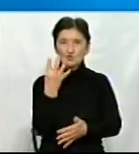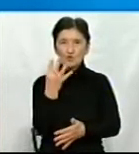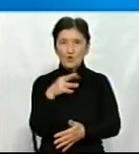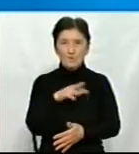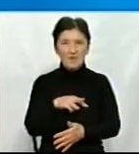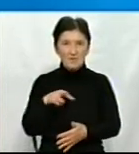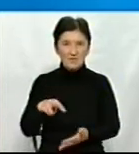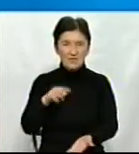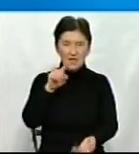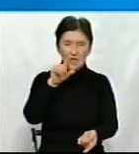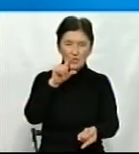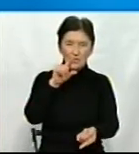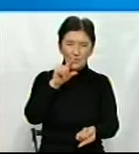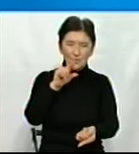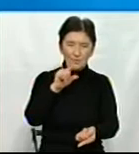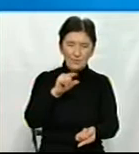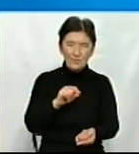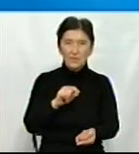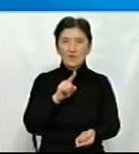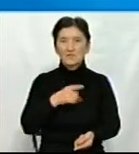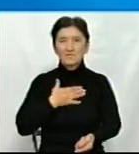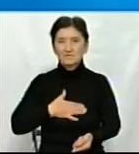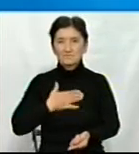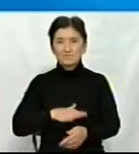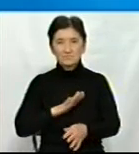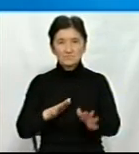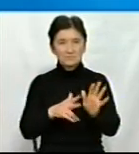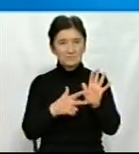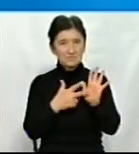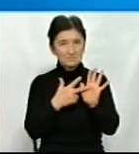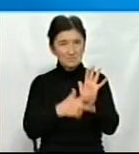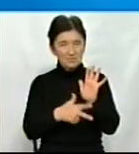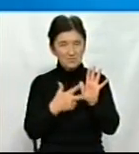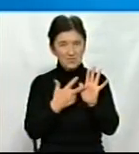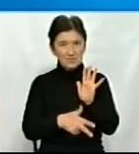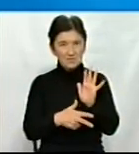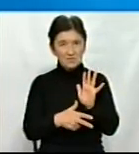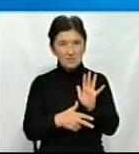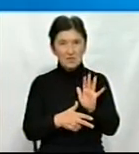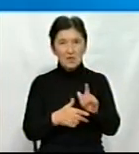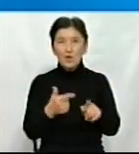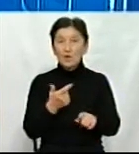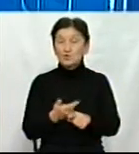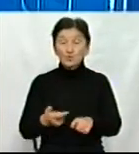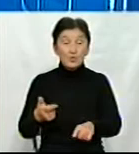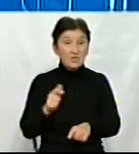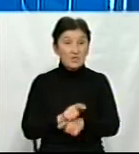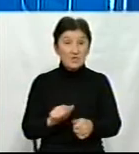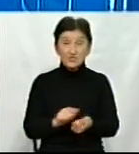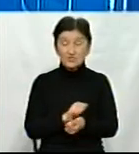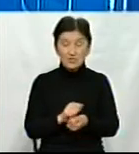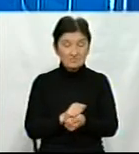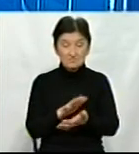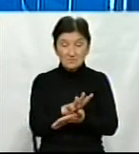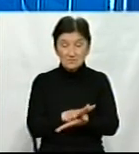тоді, коли вважається незадовільні 80 міліметрів. Тобто це сухіше, ніж не можна. Кажу,